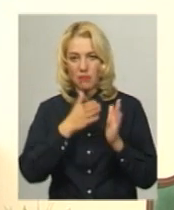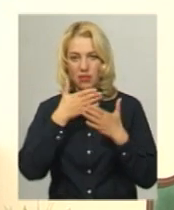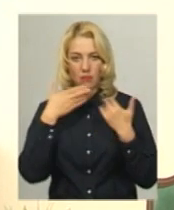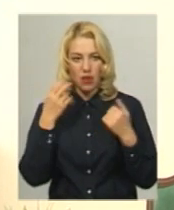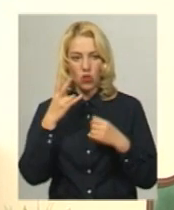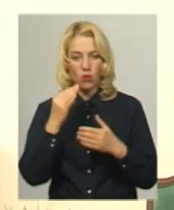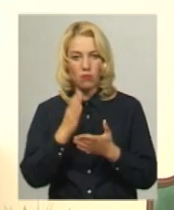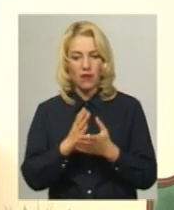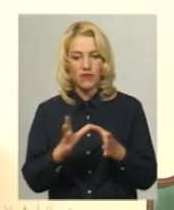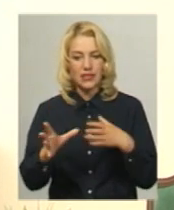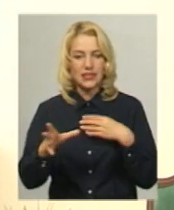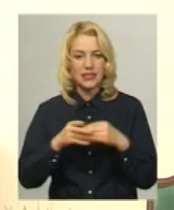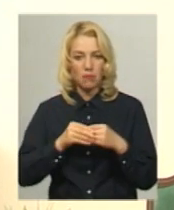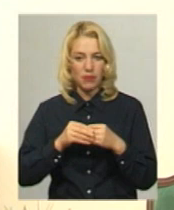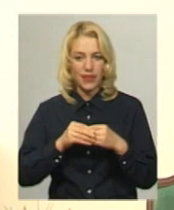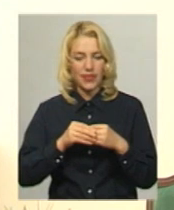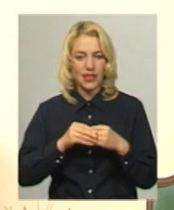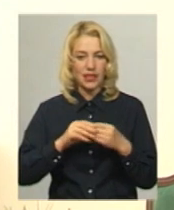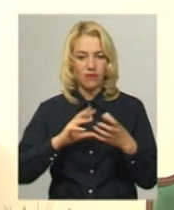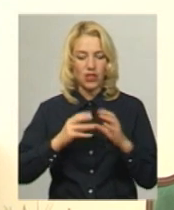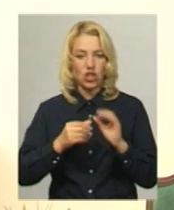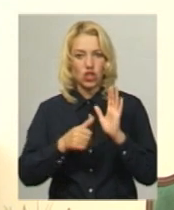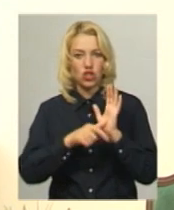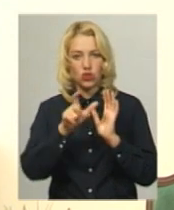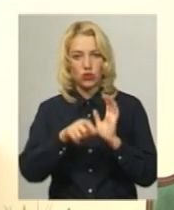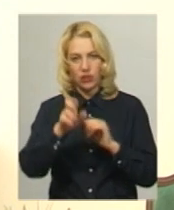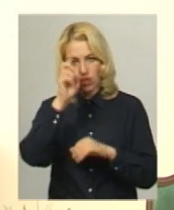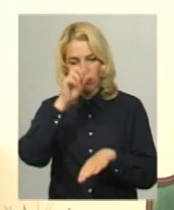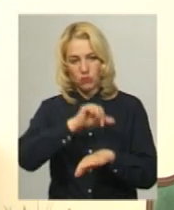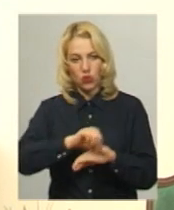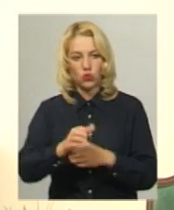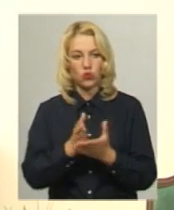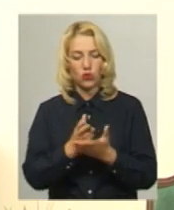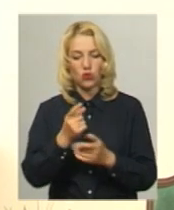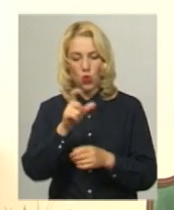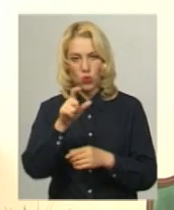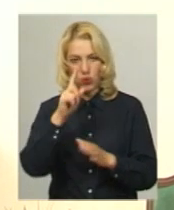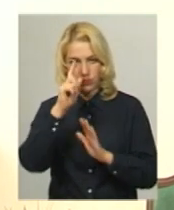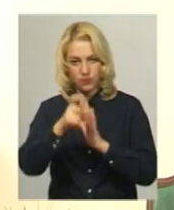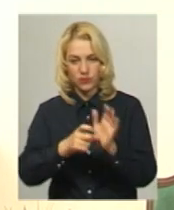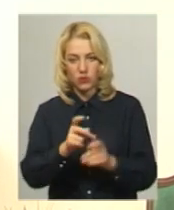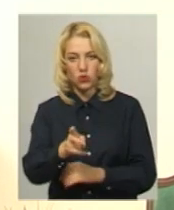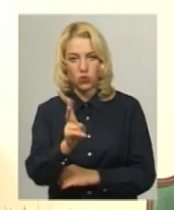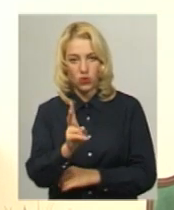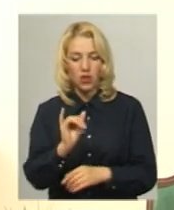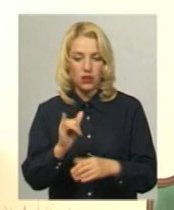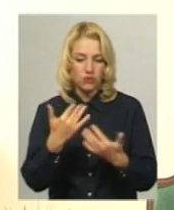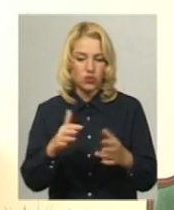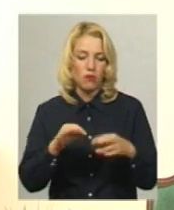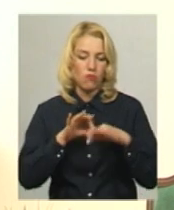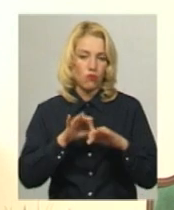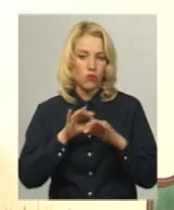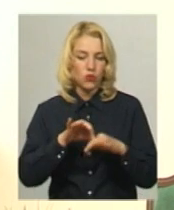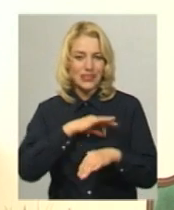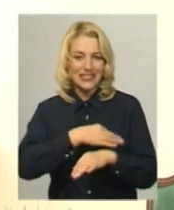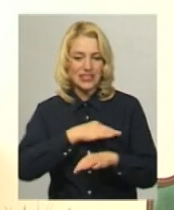зате мав спільників із числа посадових осіб ДБРС. Ці особи встановлені, що до них проводяться слідчі дії.